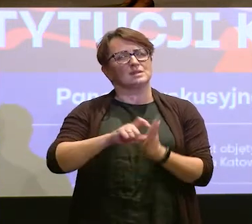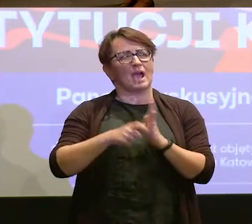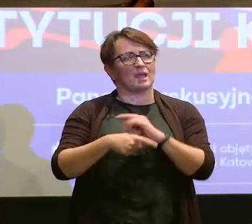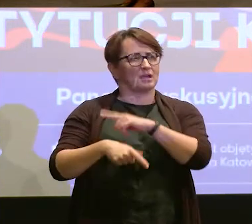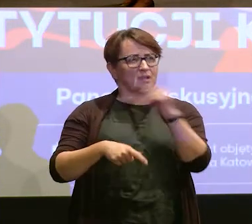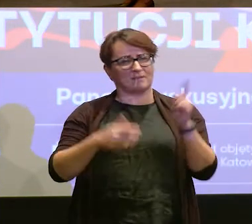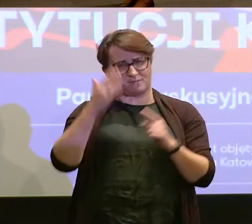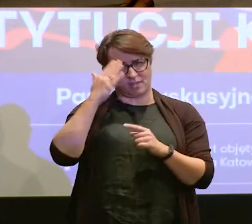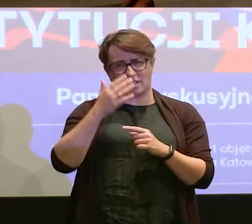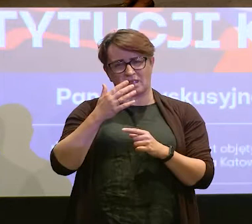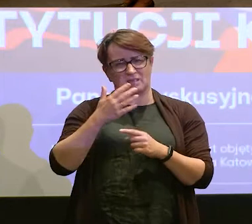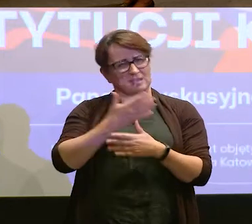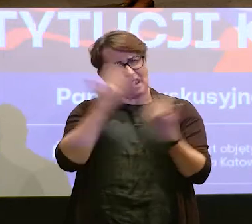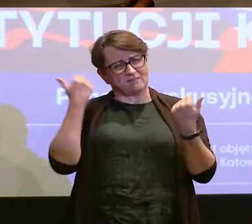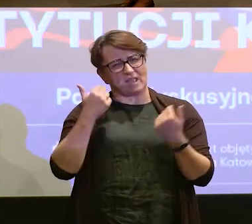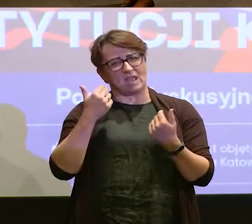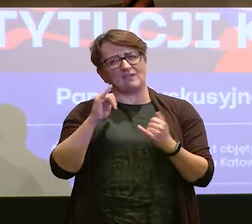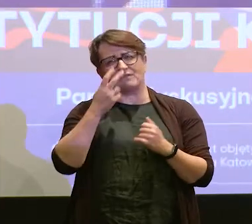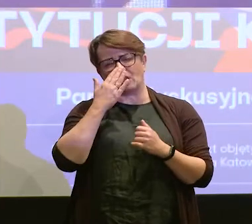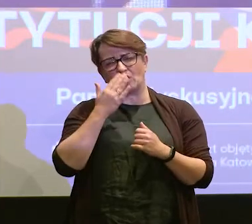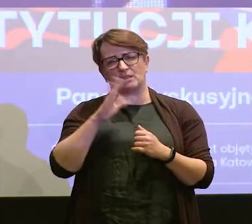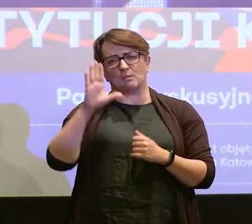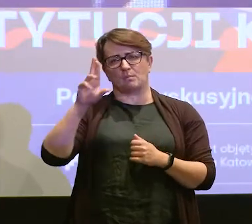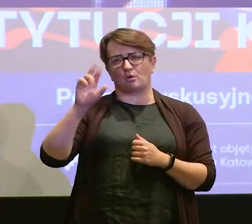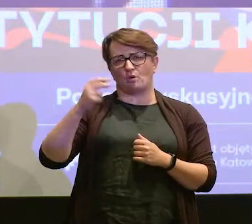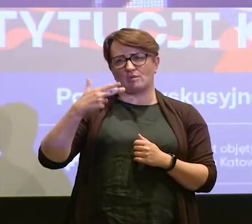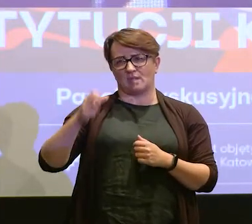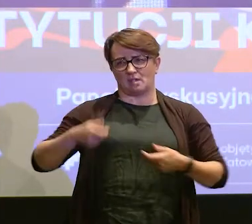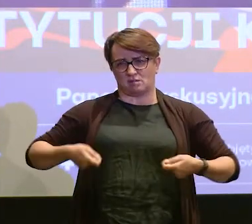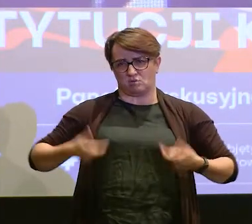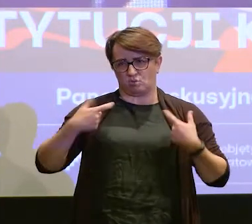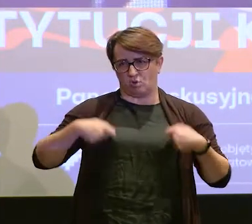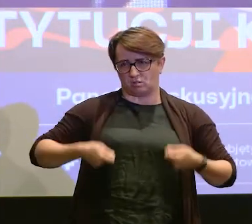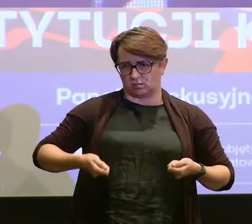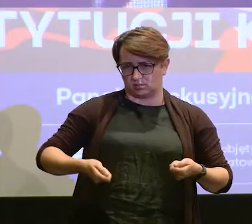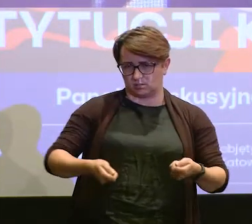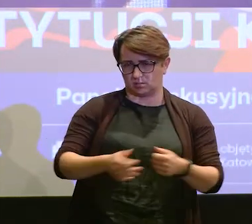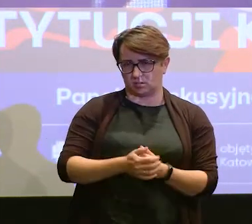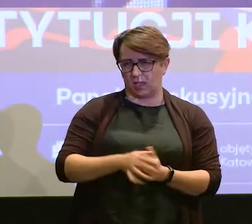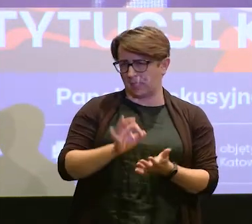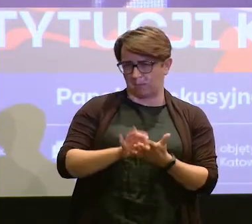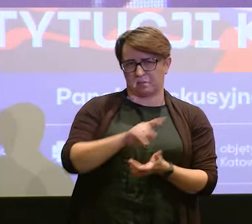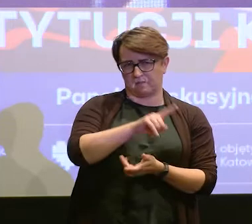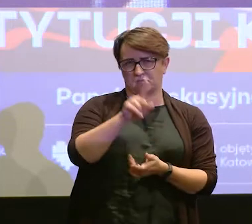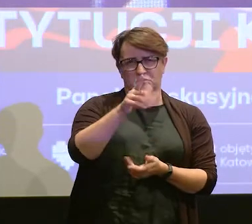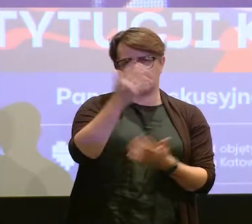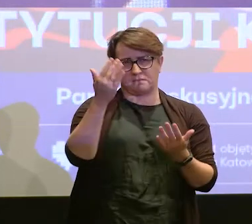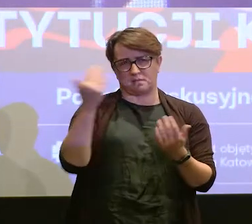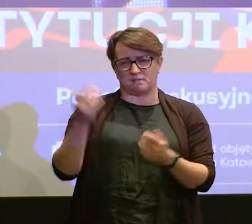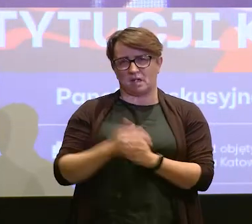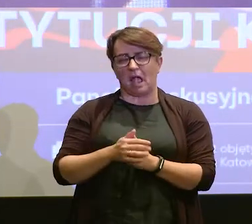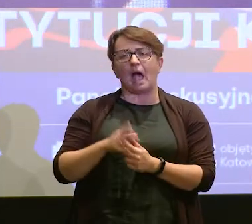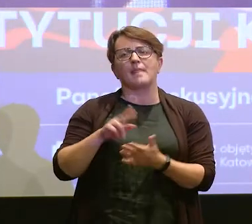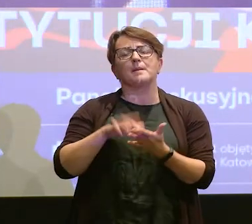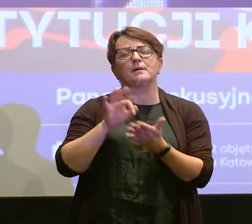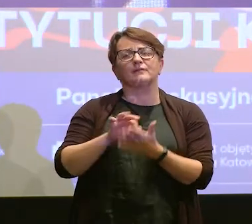jak wygląda brona? Na pewno są tacy. A na pewno są tacy, którzy no właśnie tutaj nie